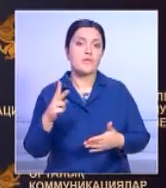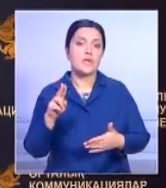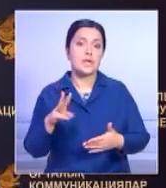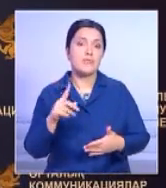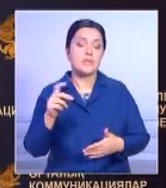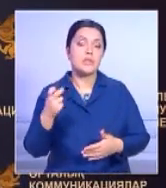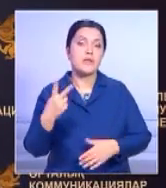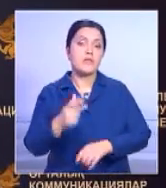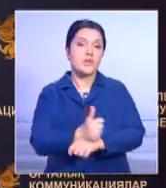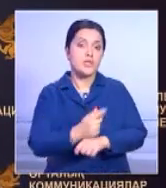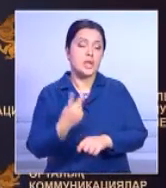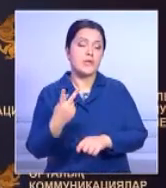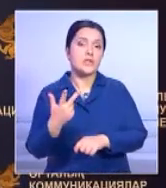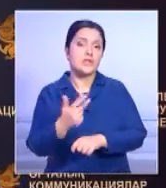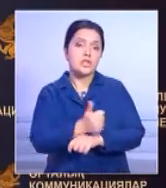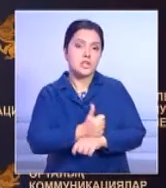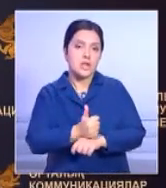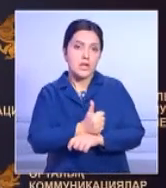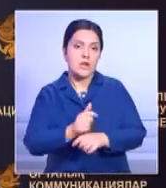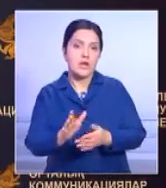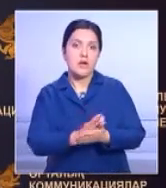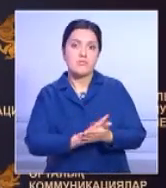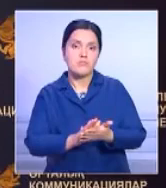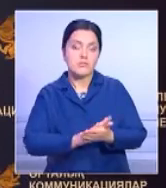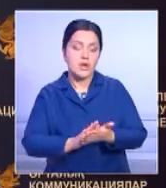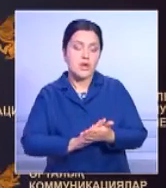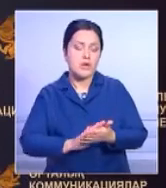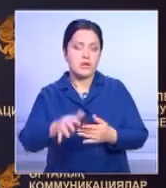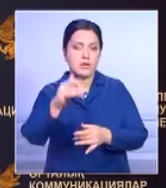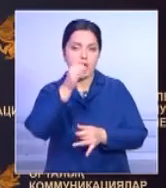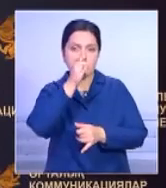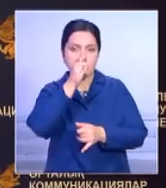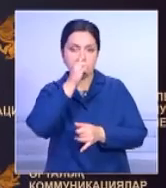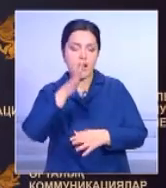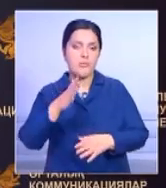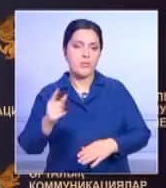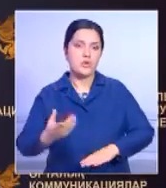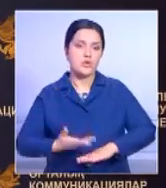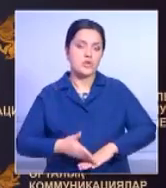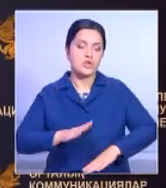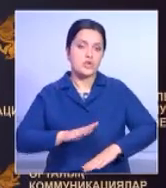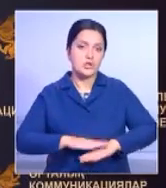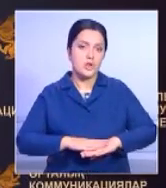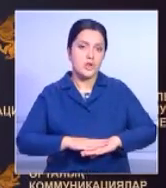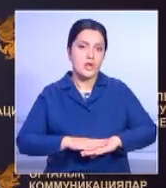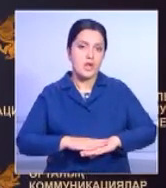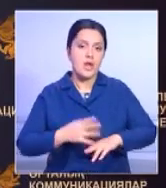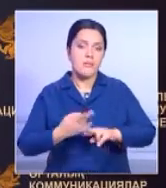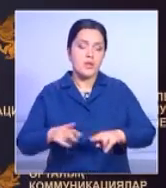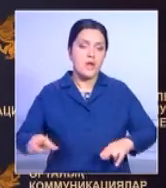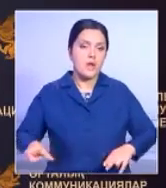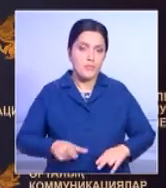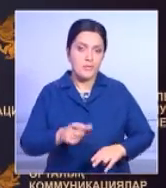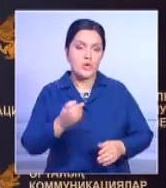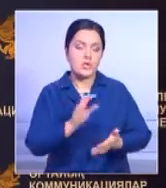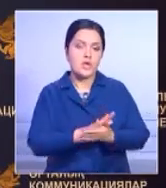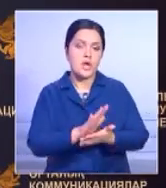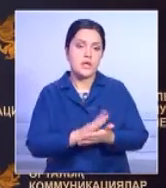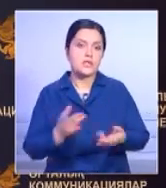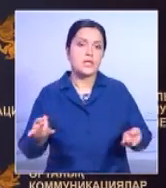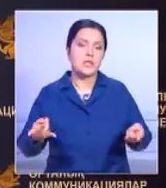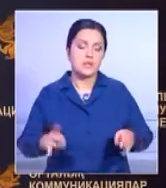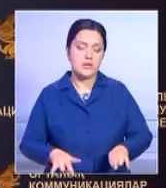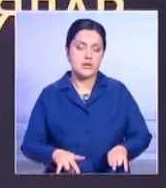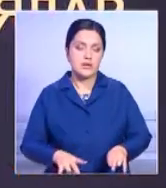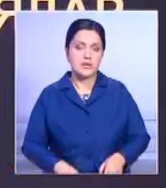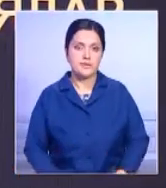за 2 часа, за 3 часа, какой бы человек, наверное, невозможно очистить, наверное, чтобы тротуары были чисты после такого